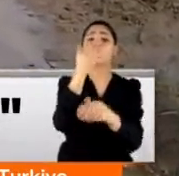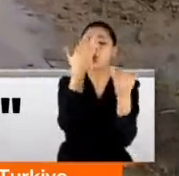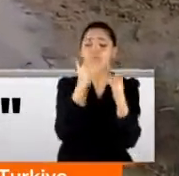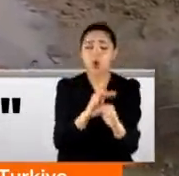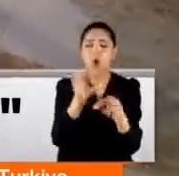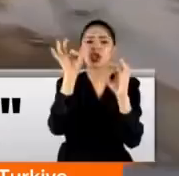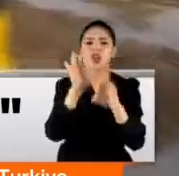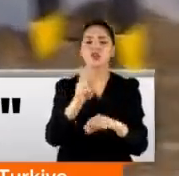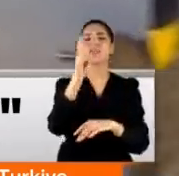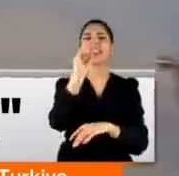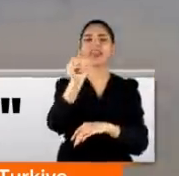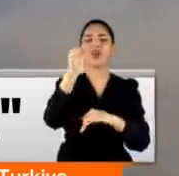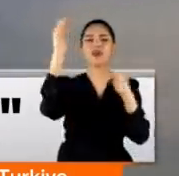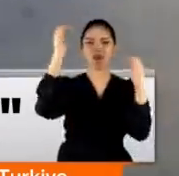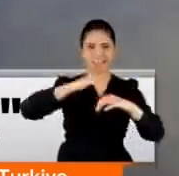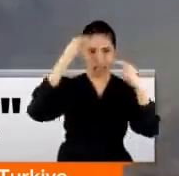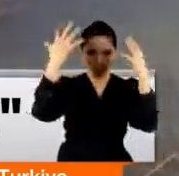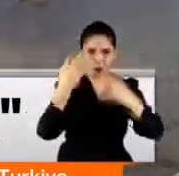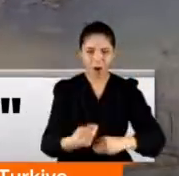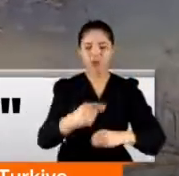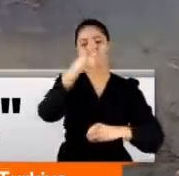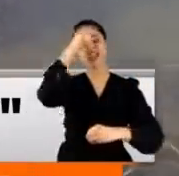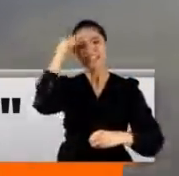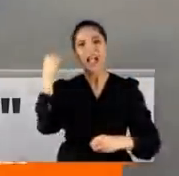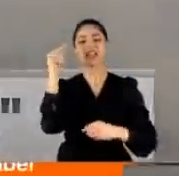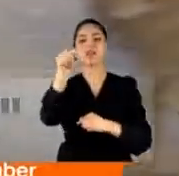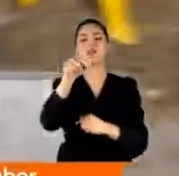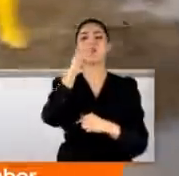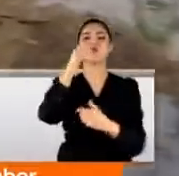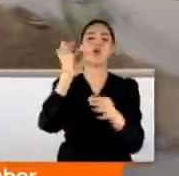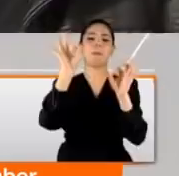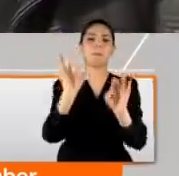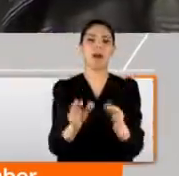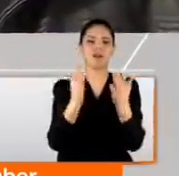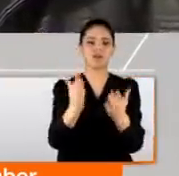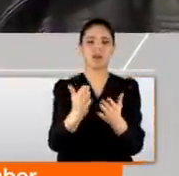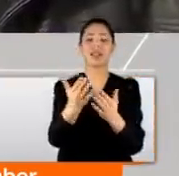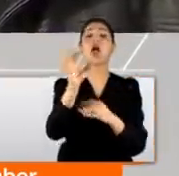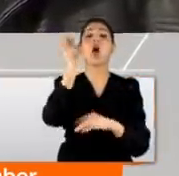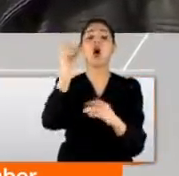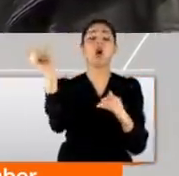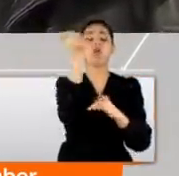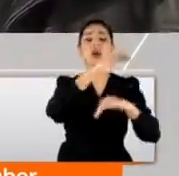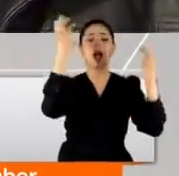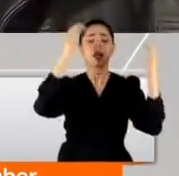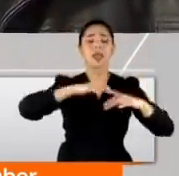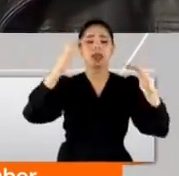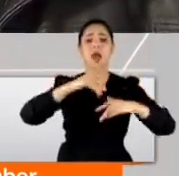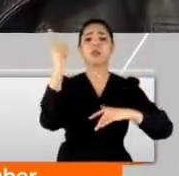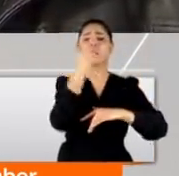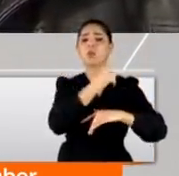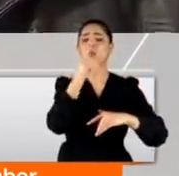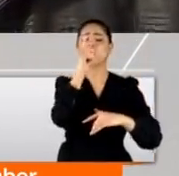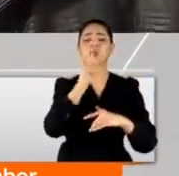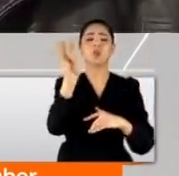yoktu. Ama son 2 gündür yağan yağış sayesinde burada da su görülmeye başladı. Oğuzcakayı yağışlarının 140-135